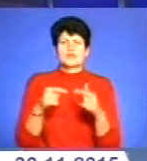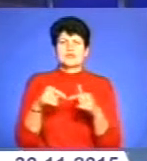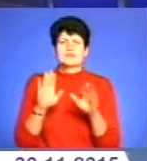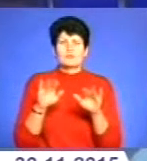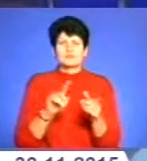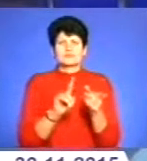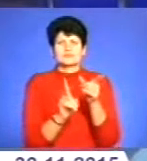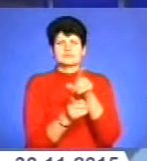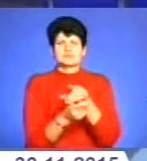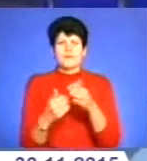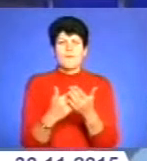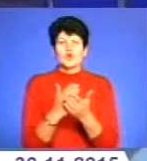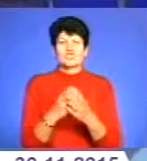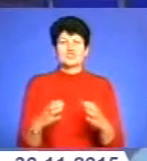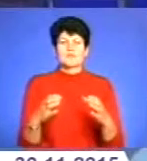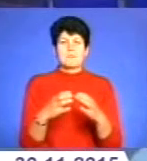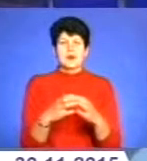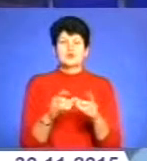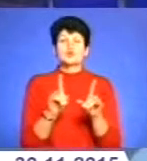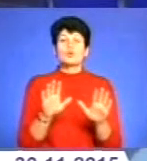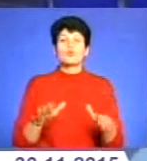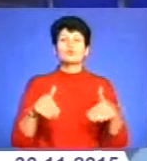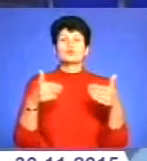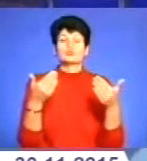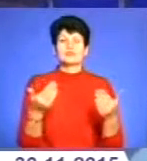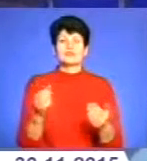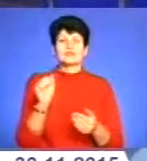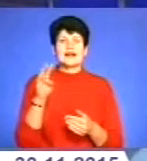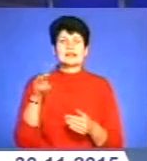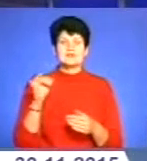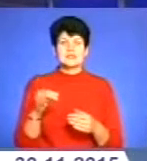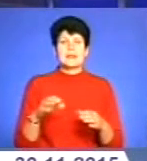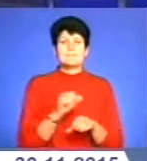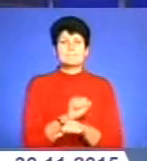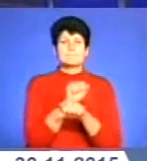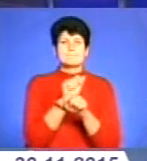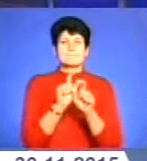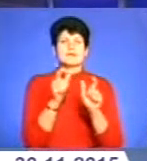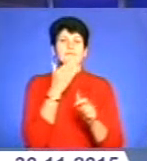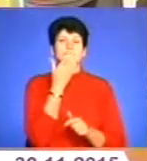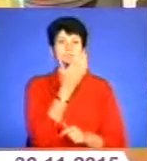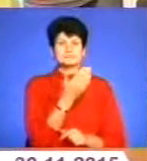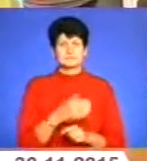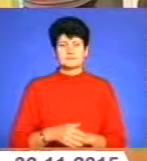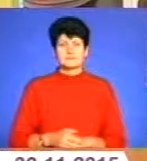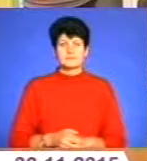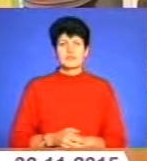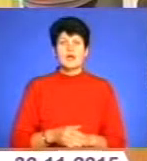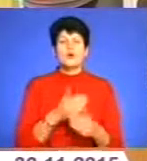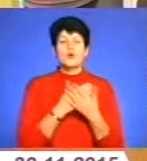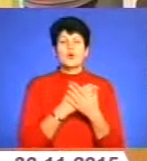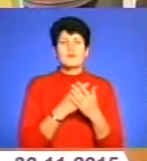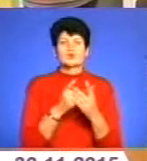політичні партії. Що пропонують борці з корупцією Антикорупційного комітету «Майдан»? Запитували мої колеги. Громадську